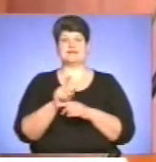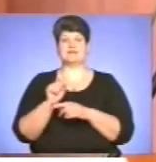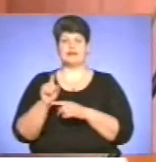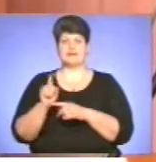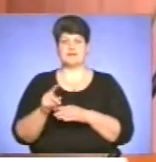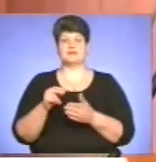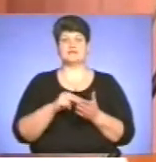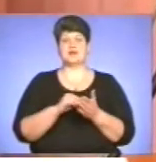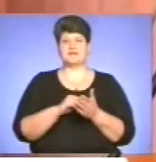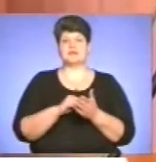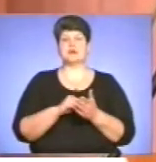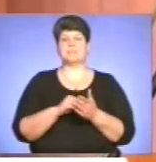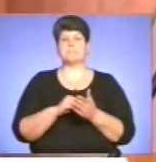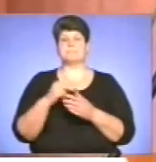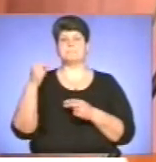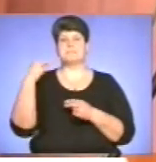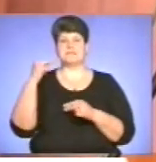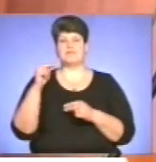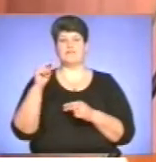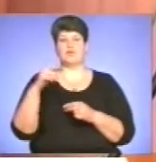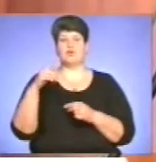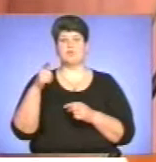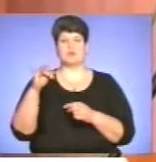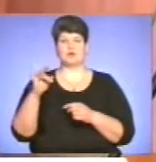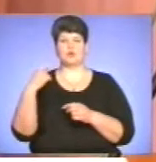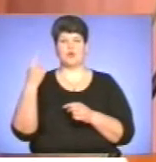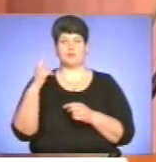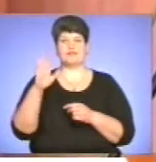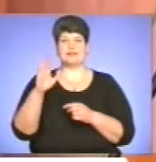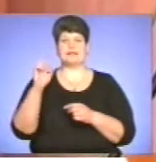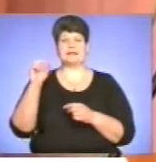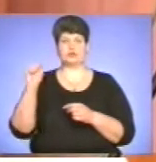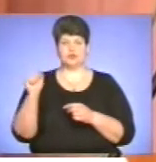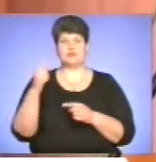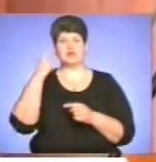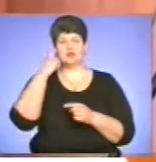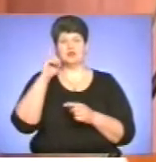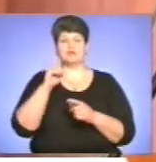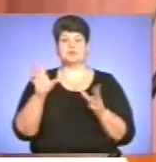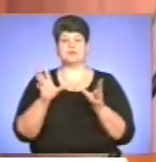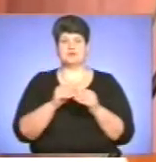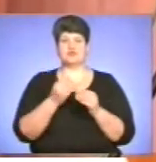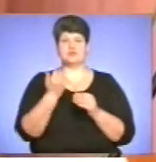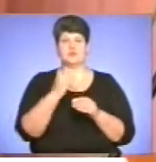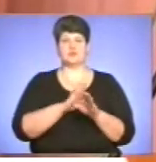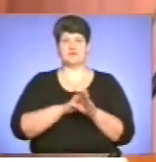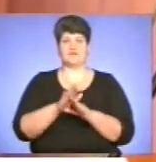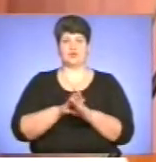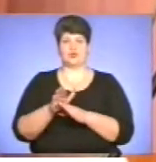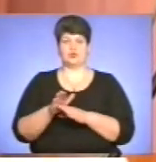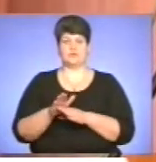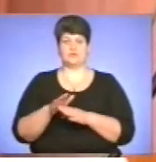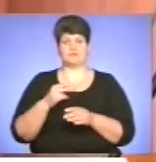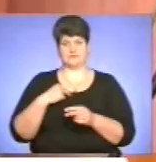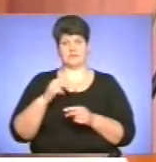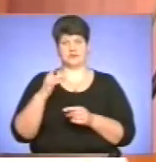ставить президент, губернатор області Валентин Антонович. Я думаю, що ми будемо спільно з вами їх виконувати сумлінно.